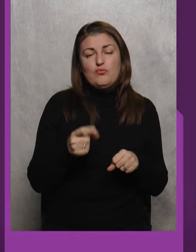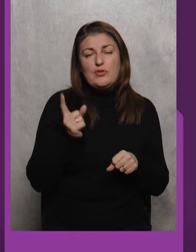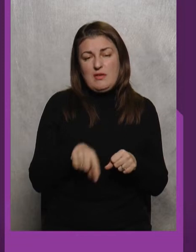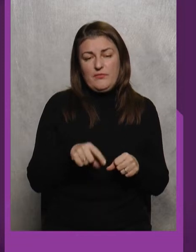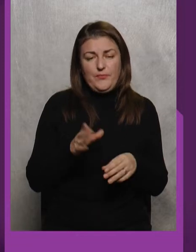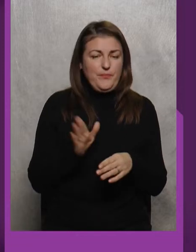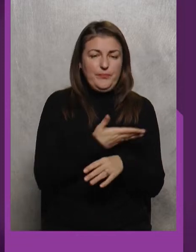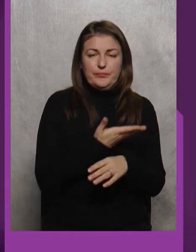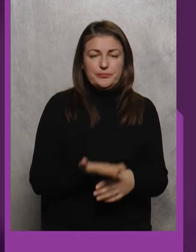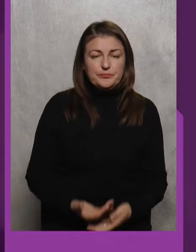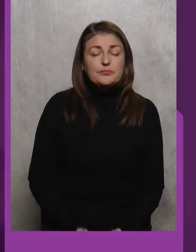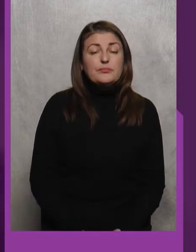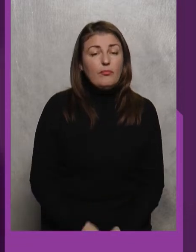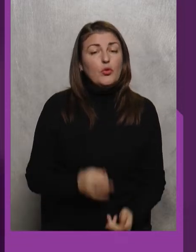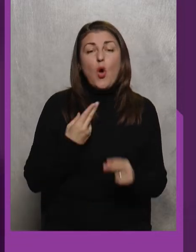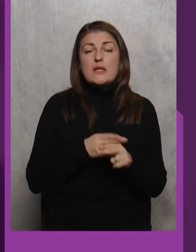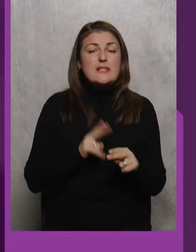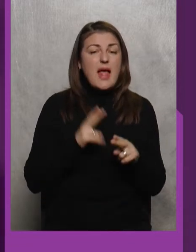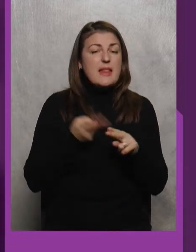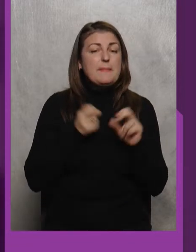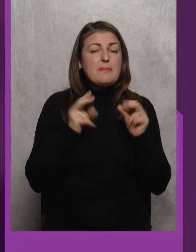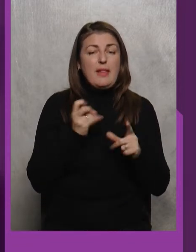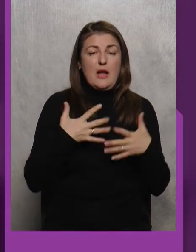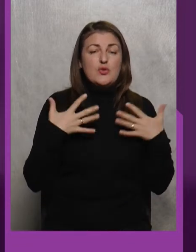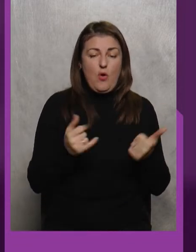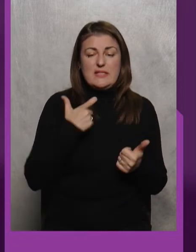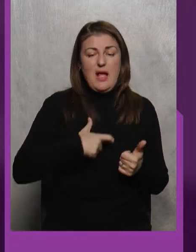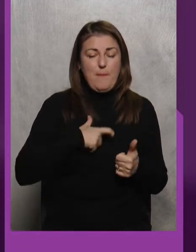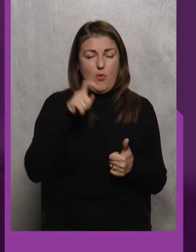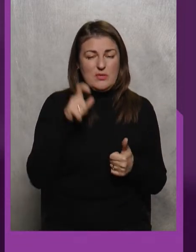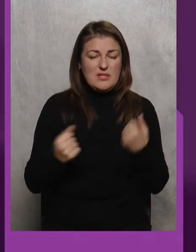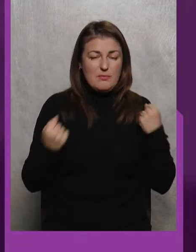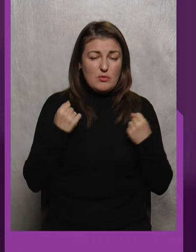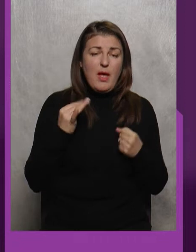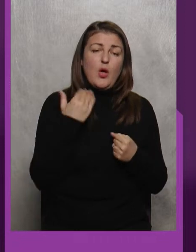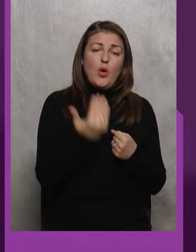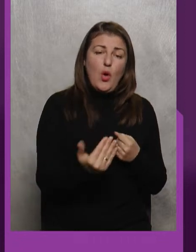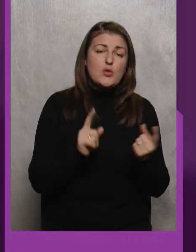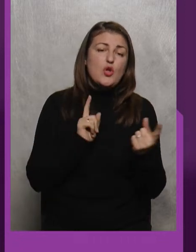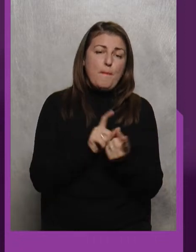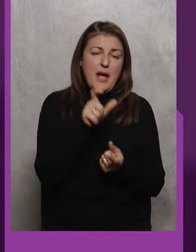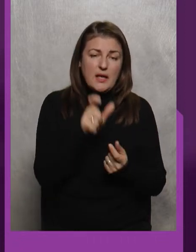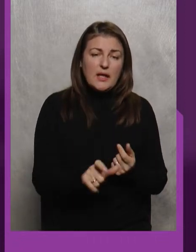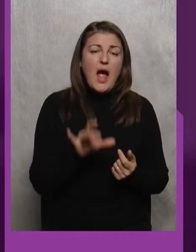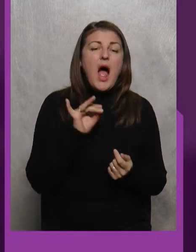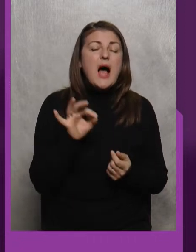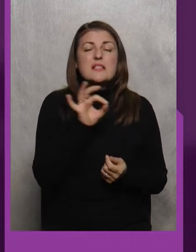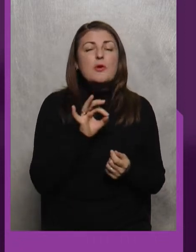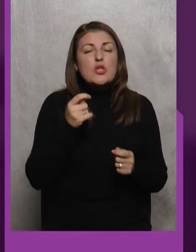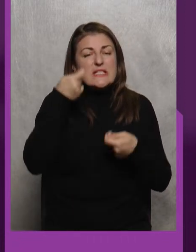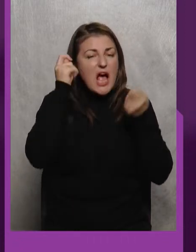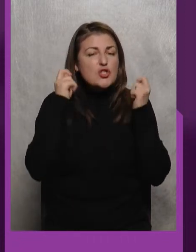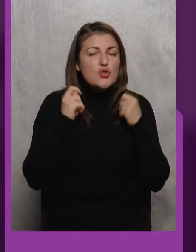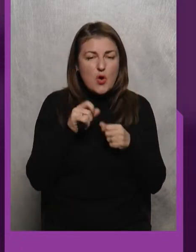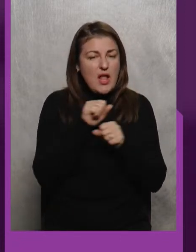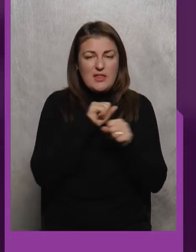дискваліфікація бути Це небезпека для здоров'я І самого спортсмена І його суперника А з приводу зачисок